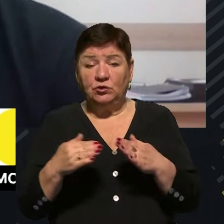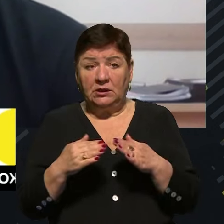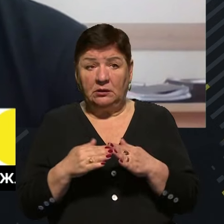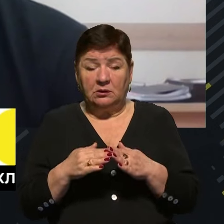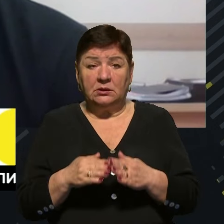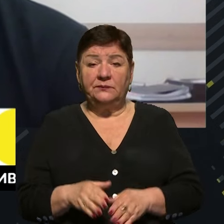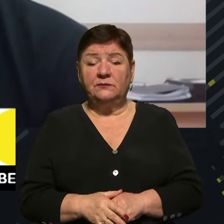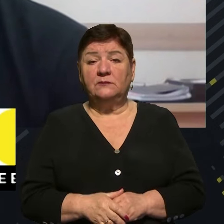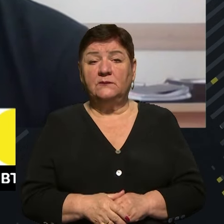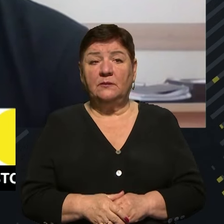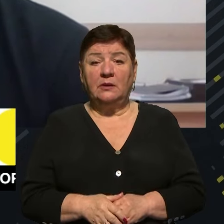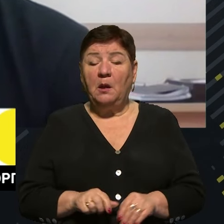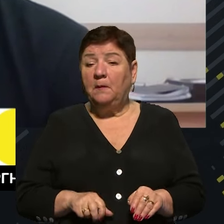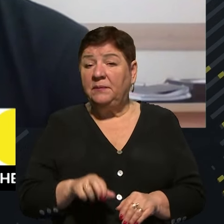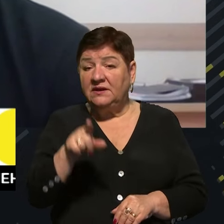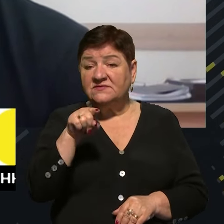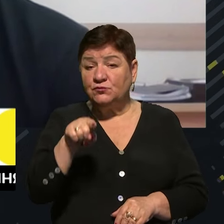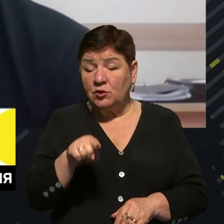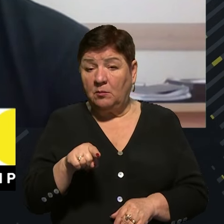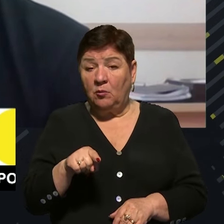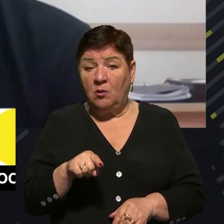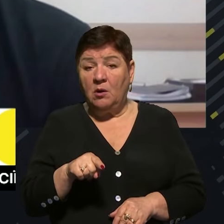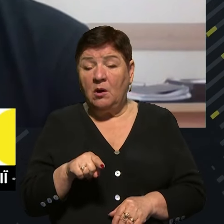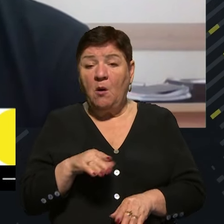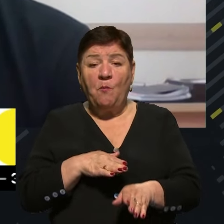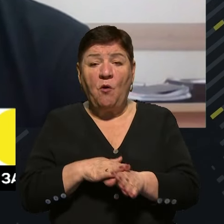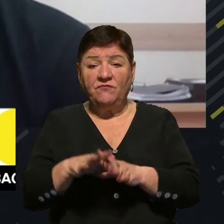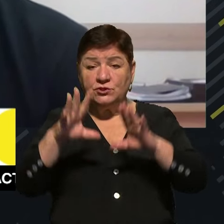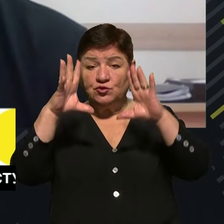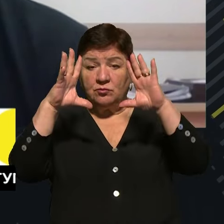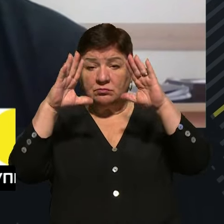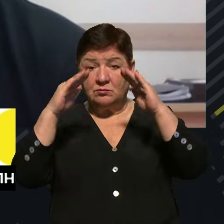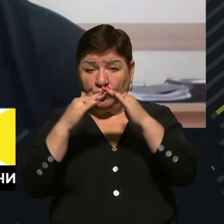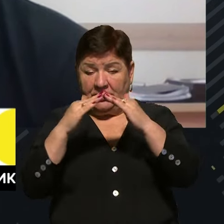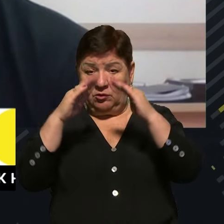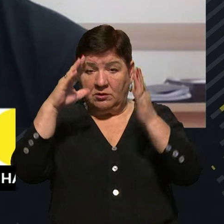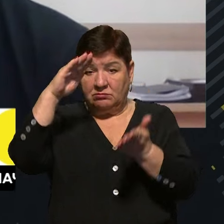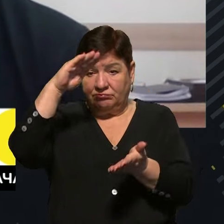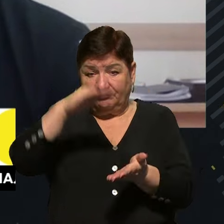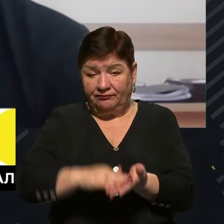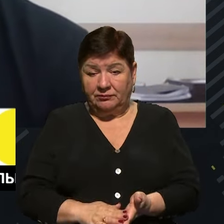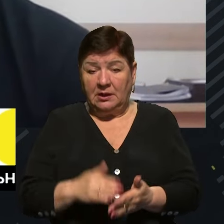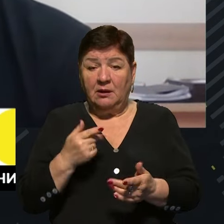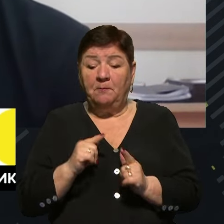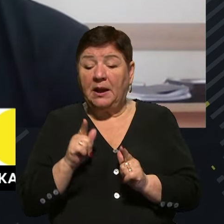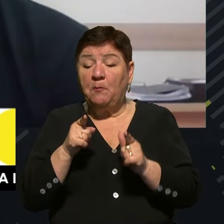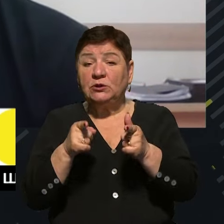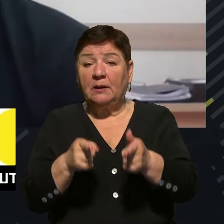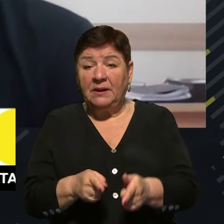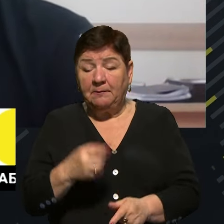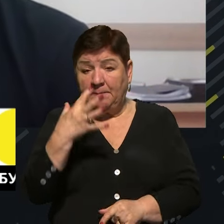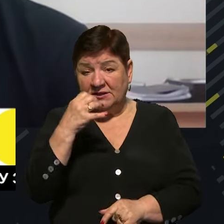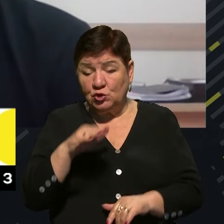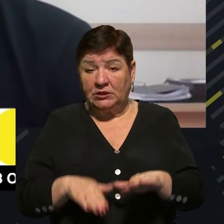під'їзд в цьому будинку складується повністю. Це при потраплянні, я маю на увазі, 500